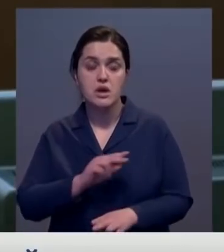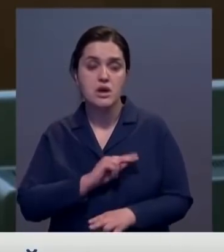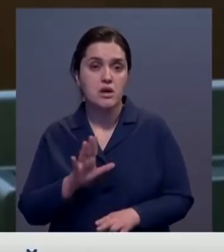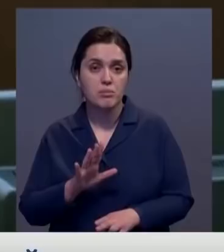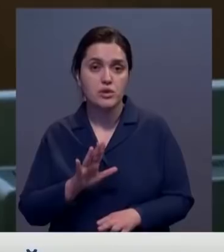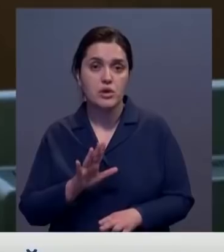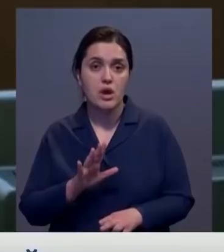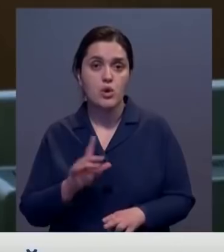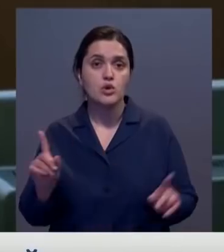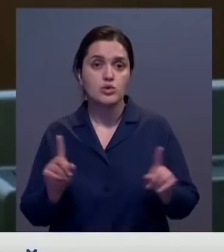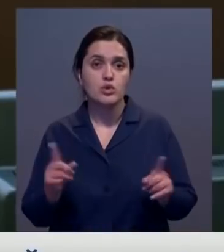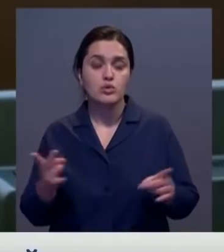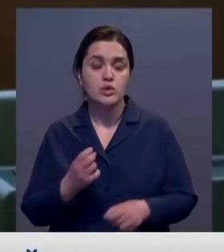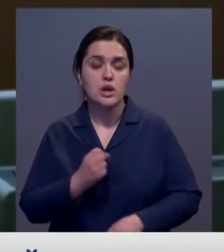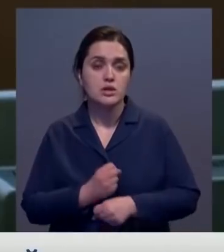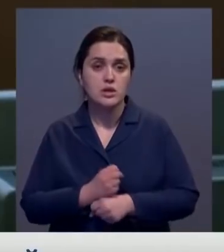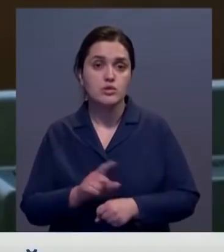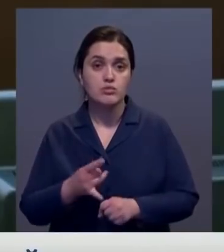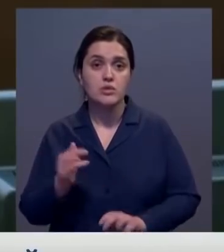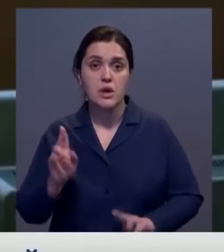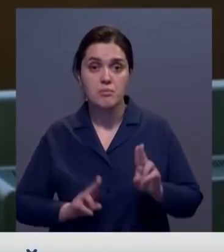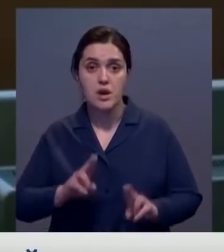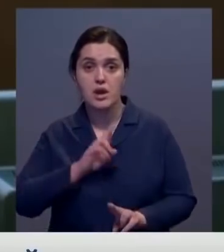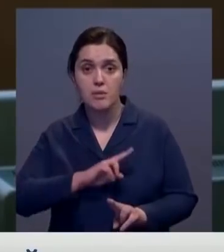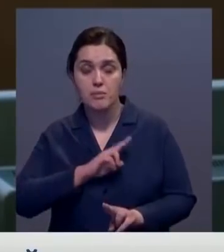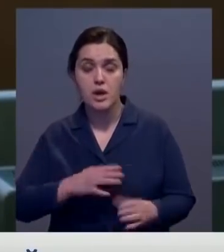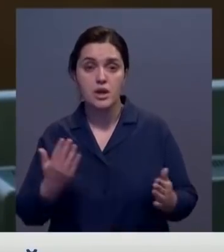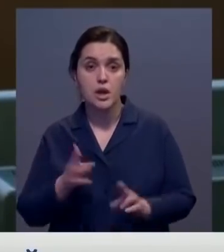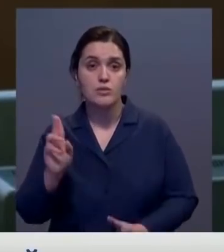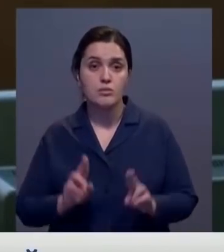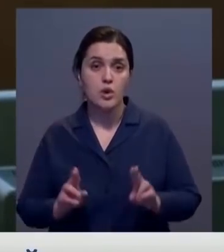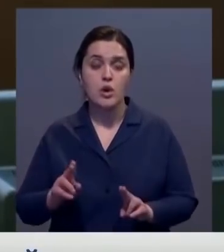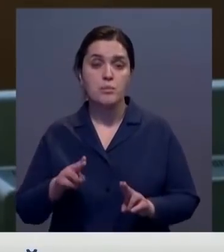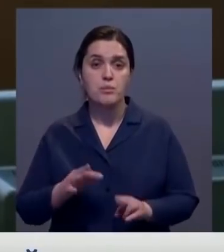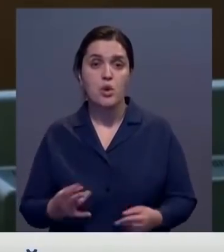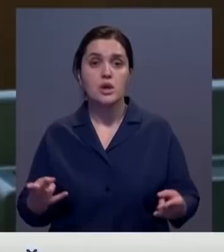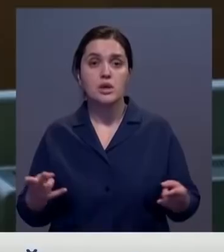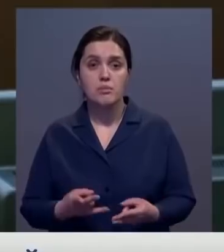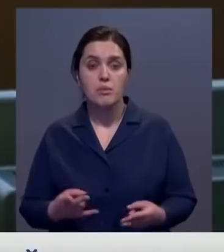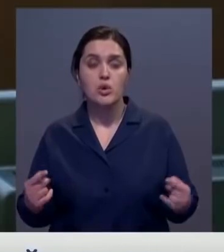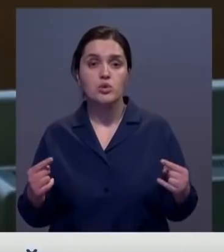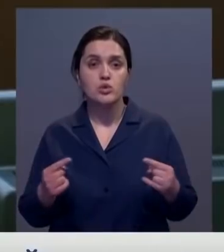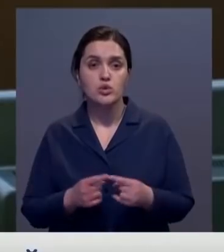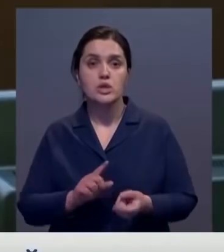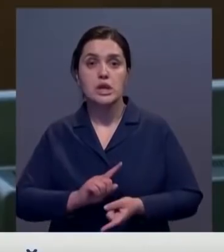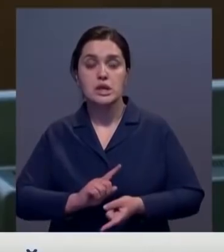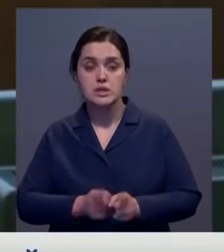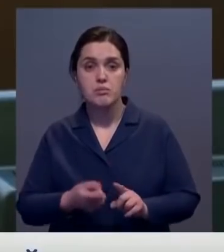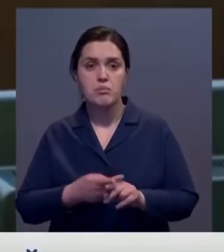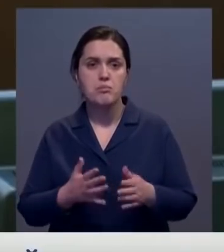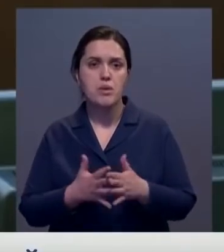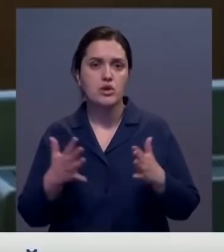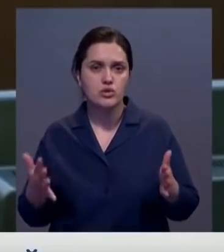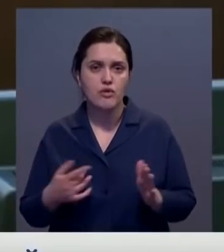и что нужно сделать для того, чтобы действующие нормы работали, и какие нормы нужно по необходимости точно изменить. Это большой